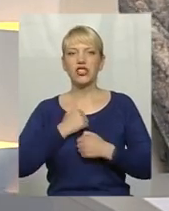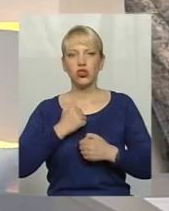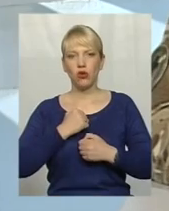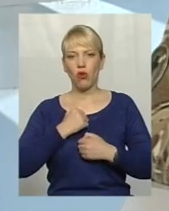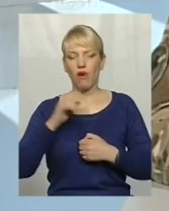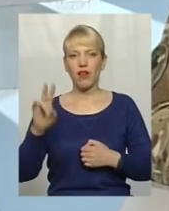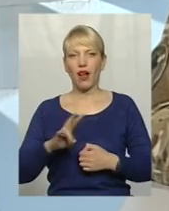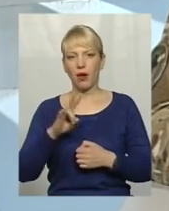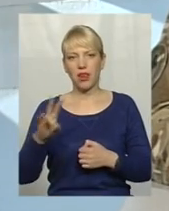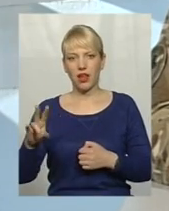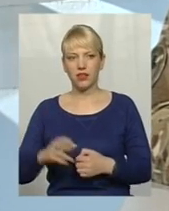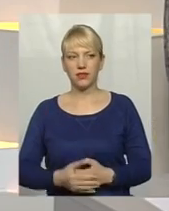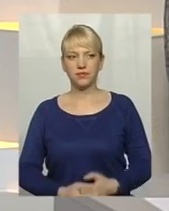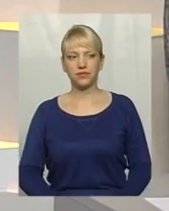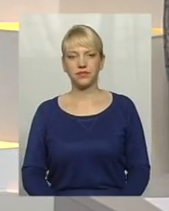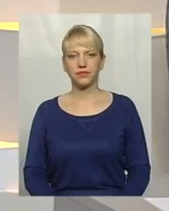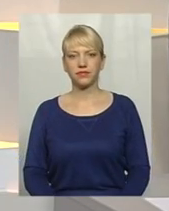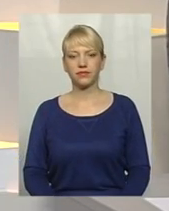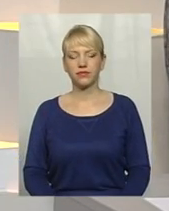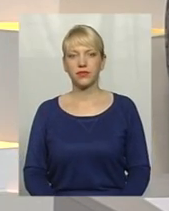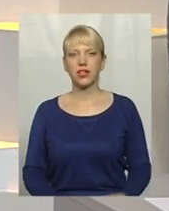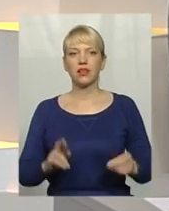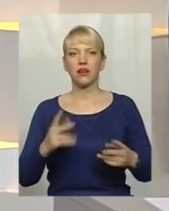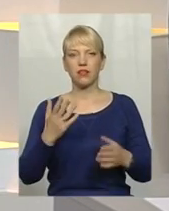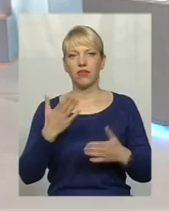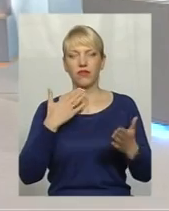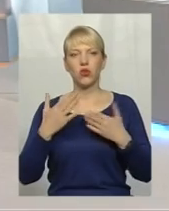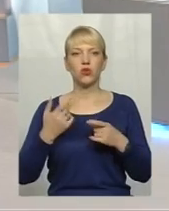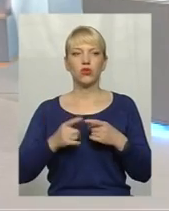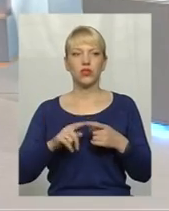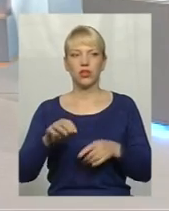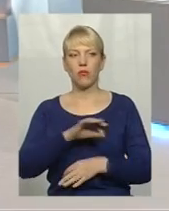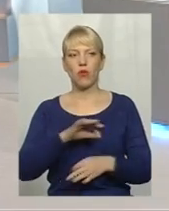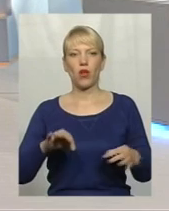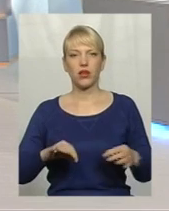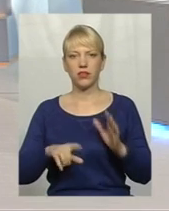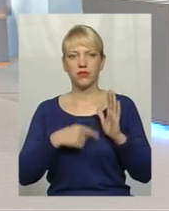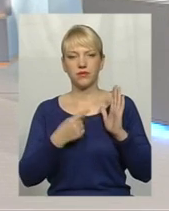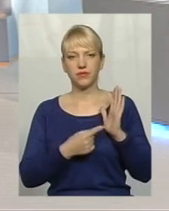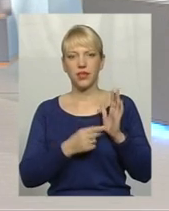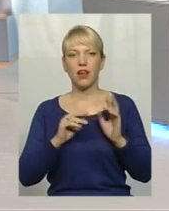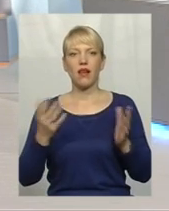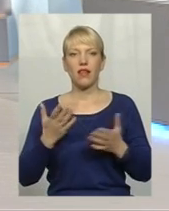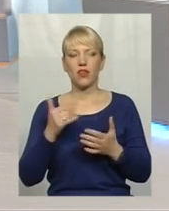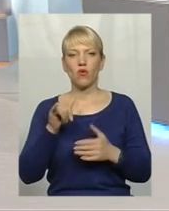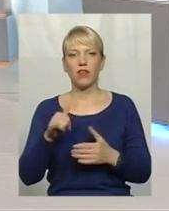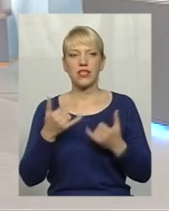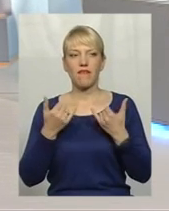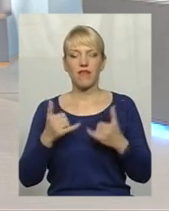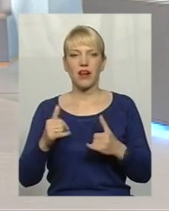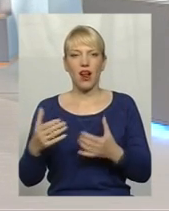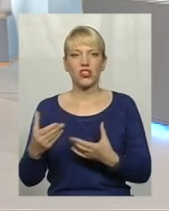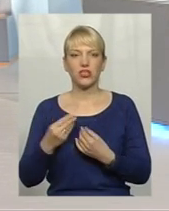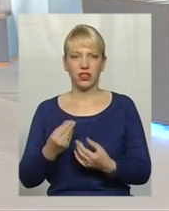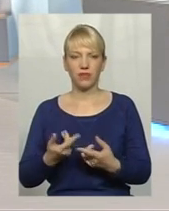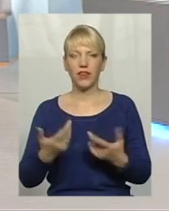здоров'я, шановні гості. Як ви ставитесь до таких проєктів? Які враження вони в вас викликають?